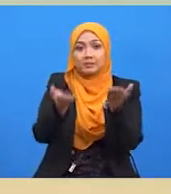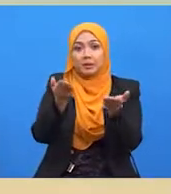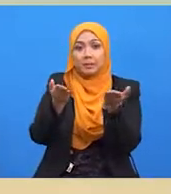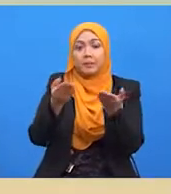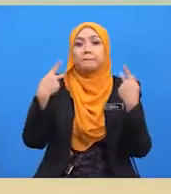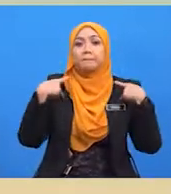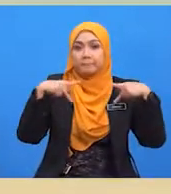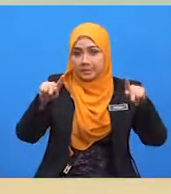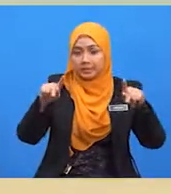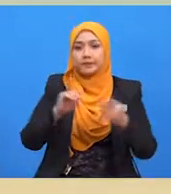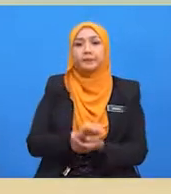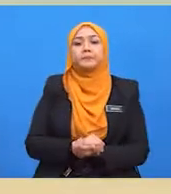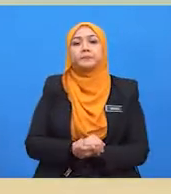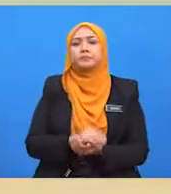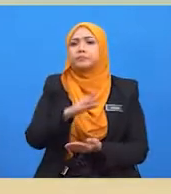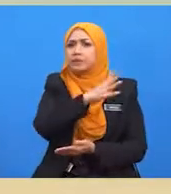fikirkan.